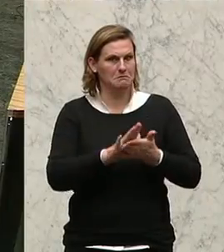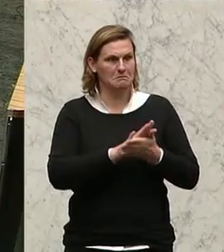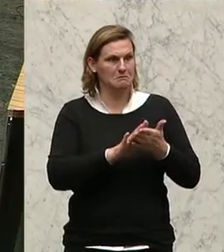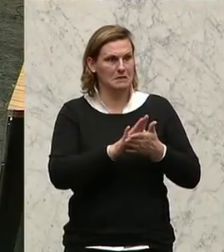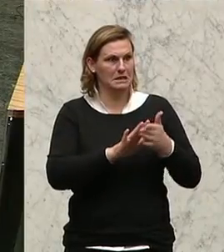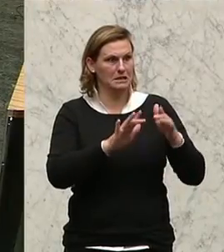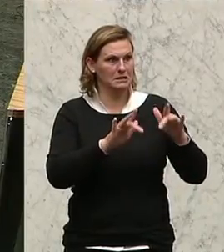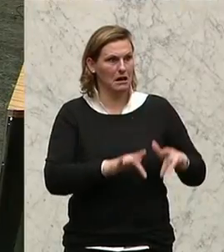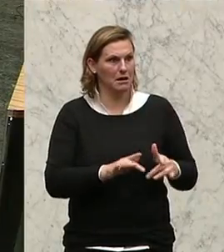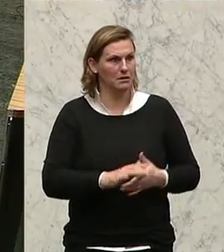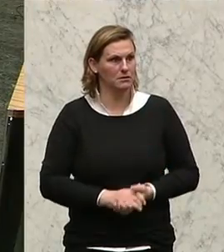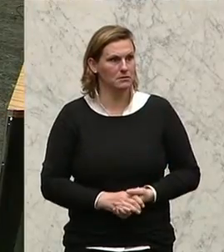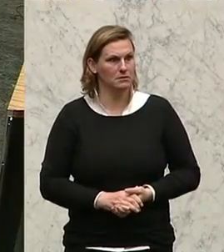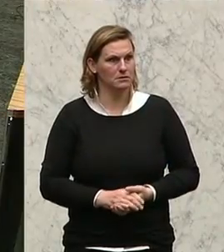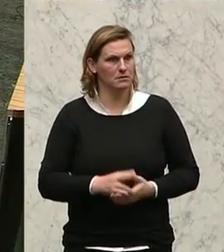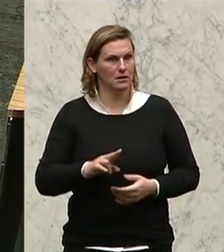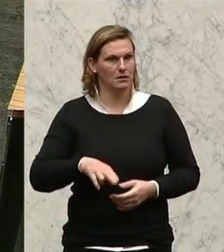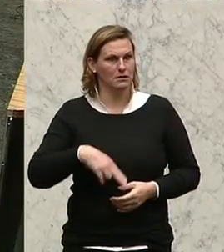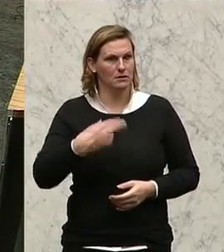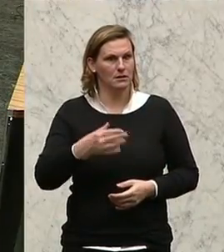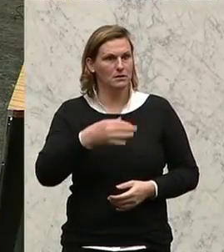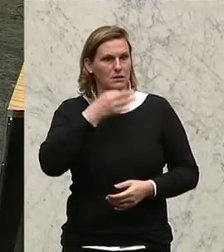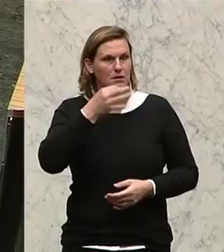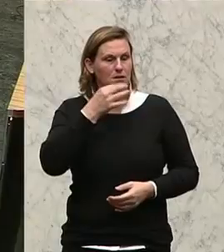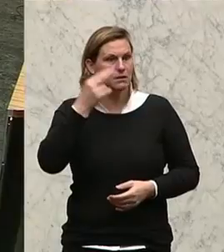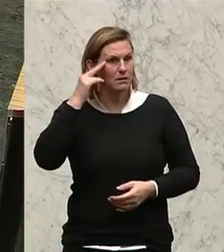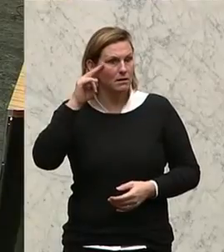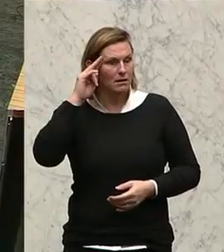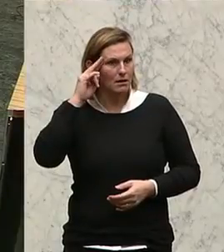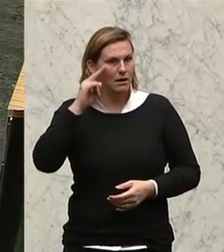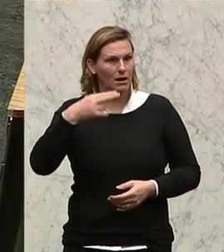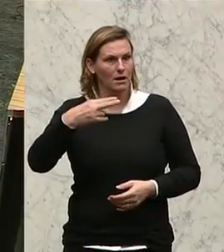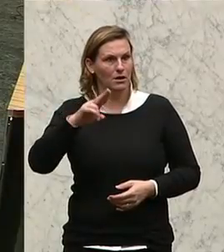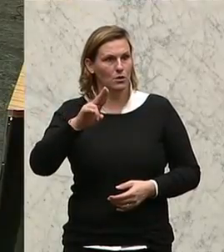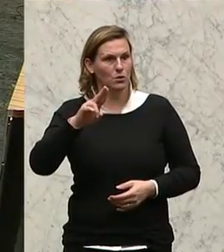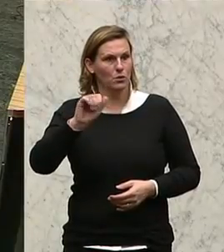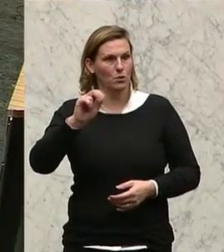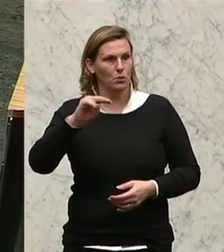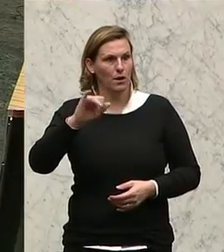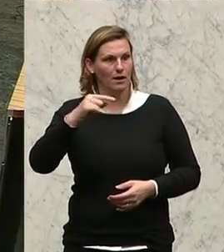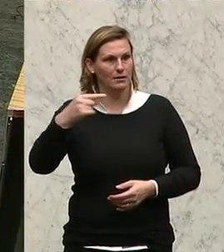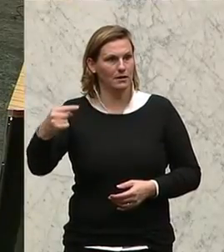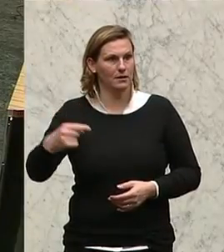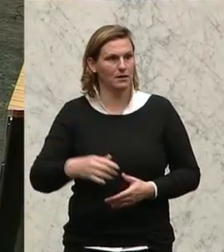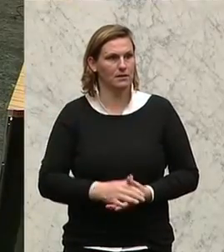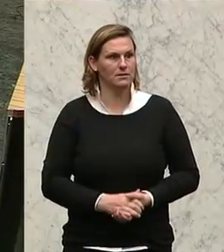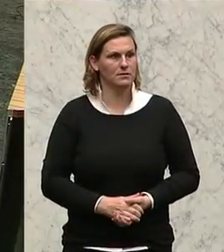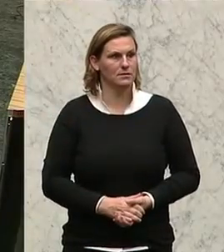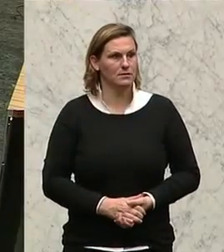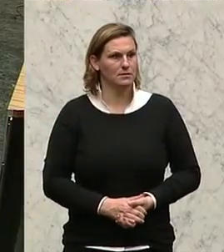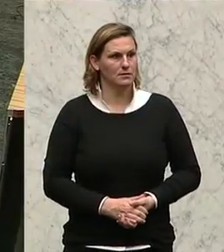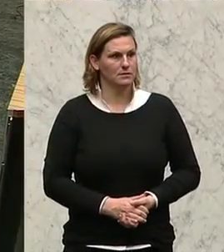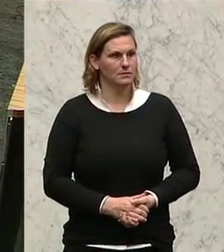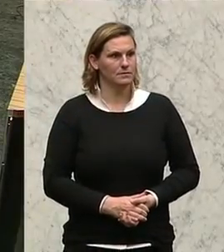Dann ist der nächste Redner, Herr Doktor, Herr Abgeordneter, der Doktor Huinig, bitte. Der im Saal nicht anwesend ist, damit